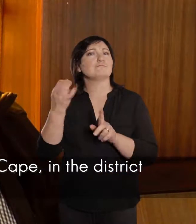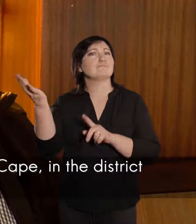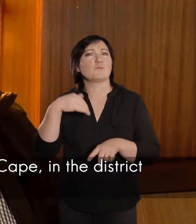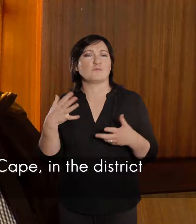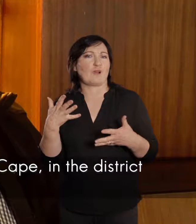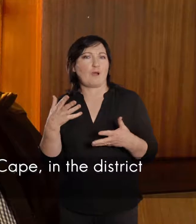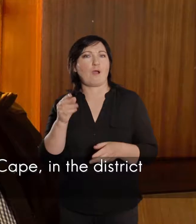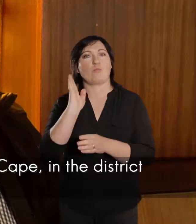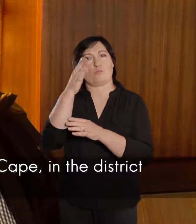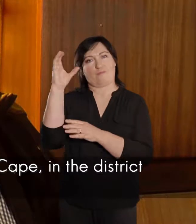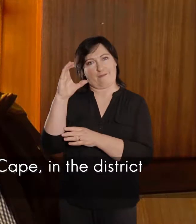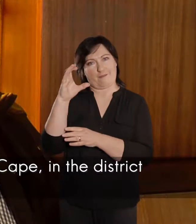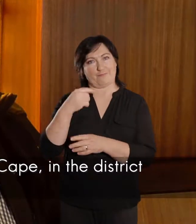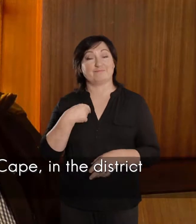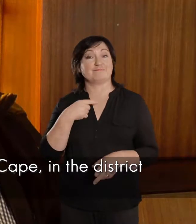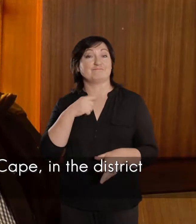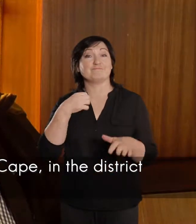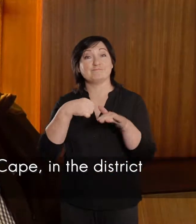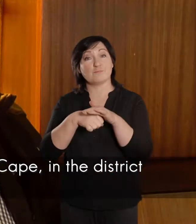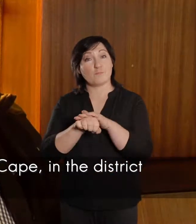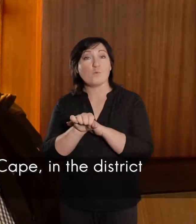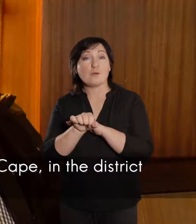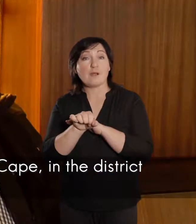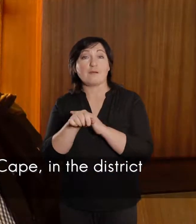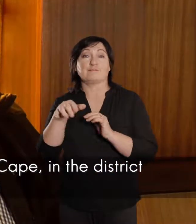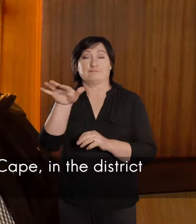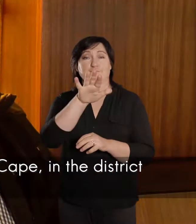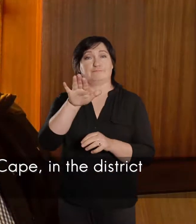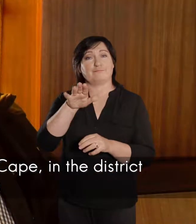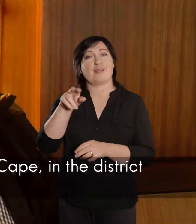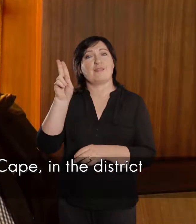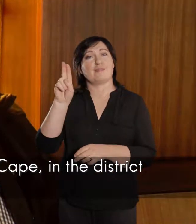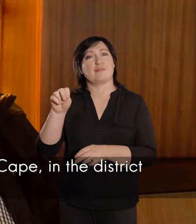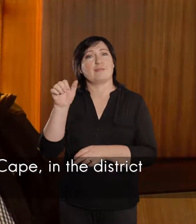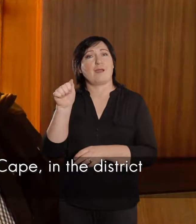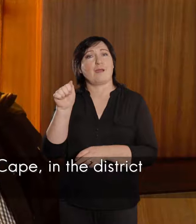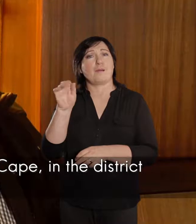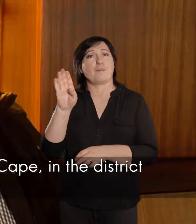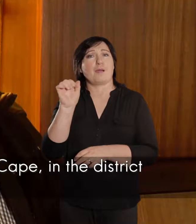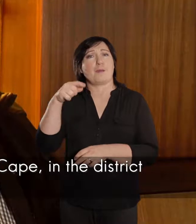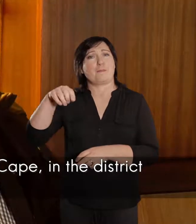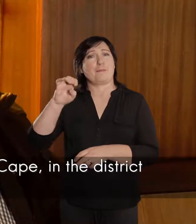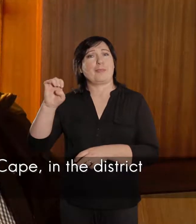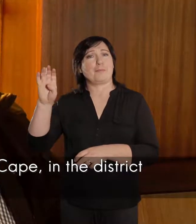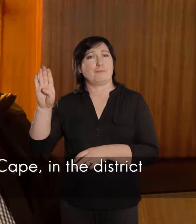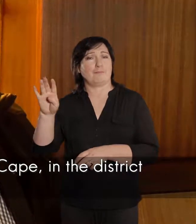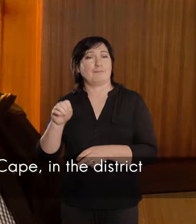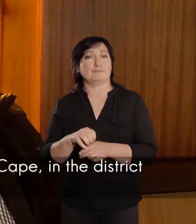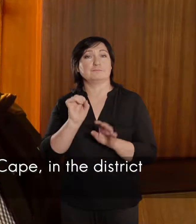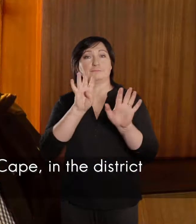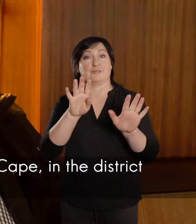ek kom van die Noordkaap, geboor in die distrik van